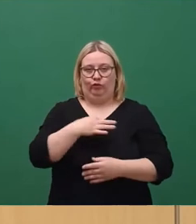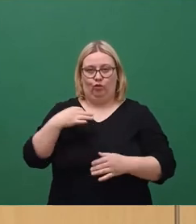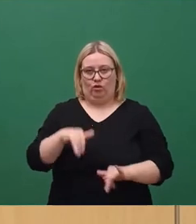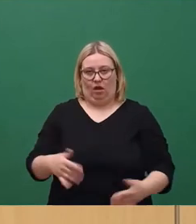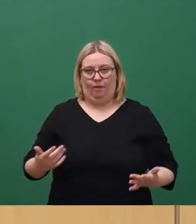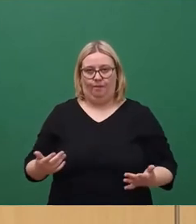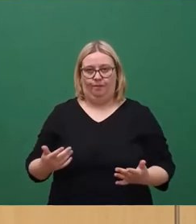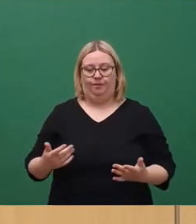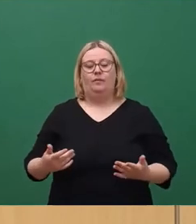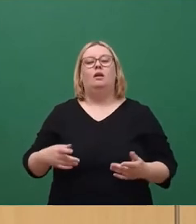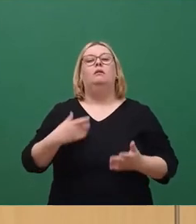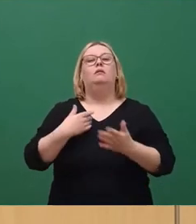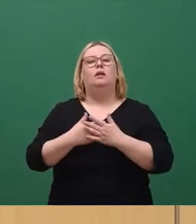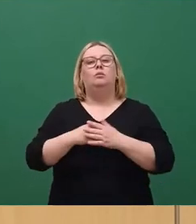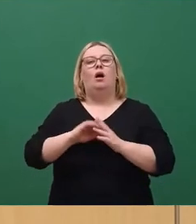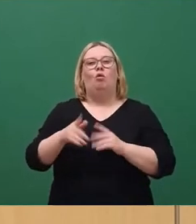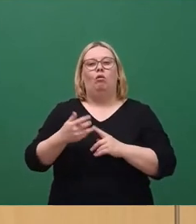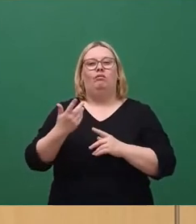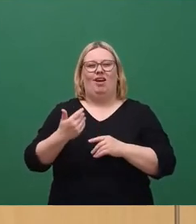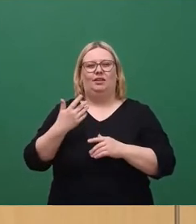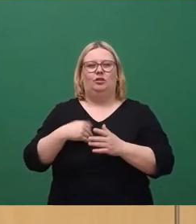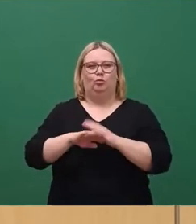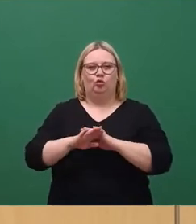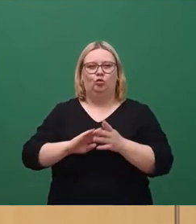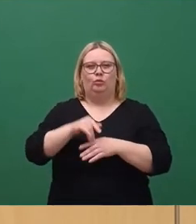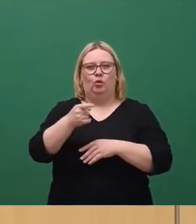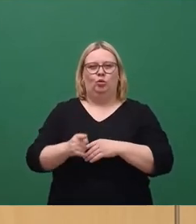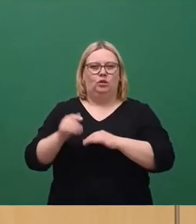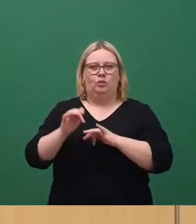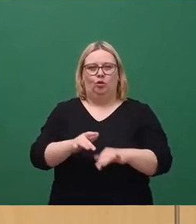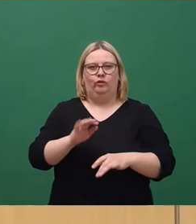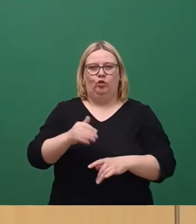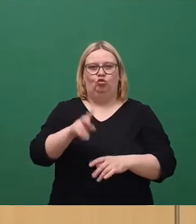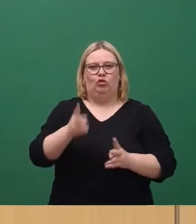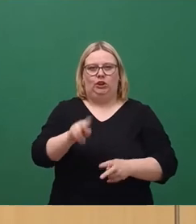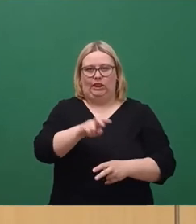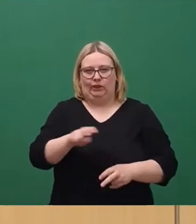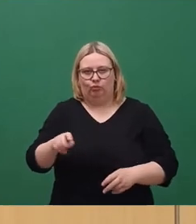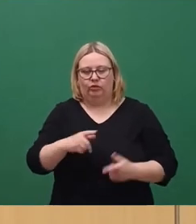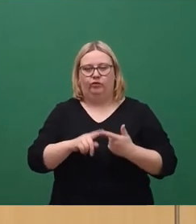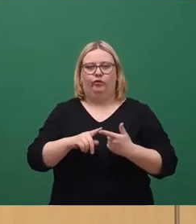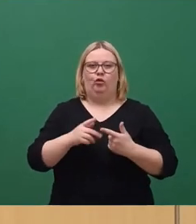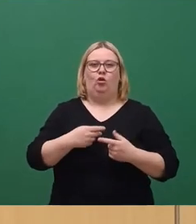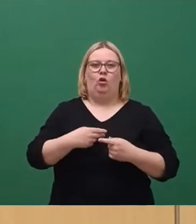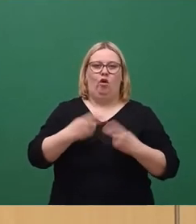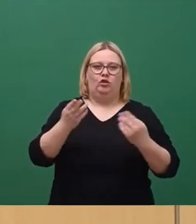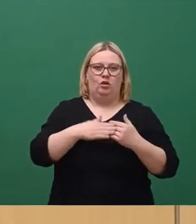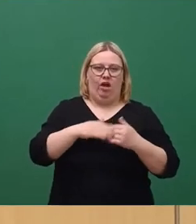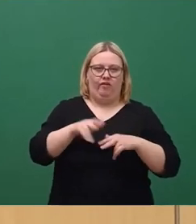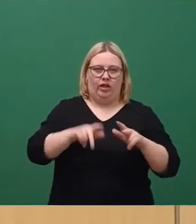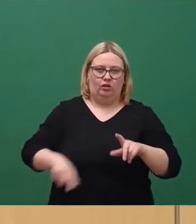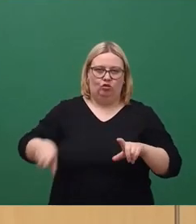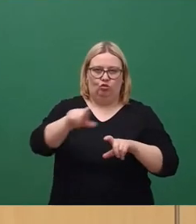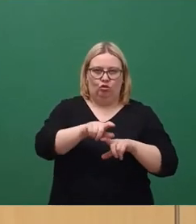blicke da auf die dreistelligen Millionensummen für das städtische Klinikum, die Zuschüsse für unseren ÖPNV, das marode Straßennetz